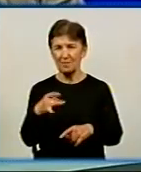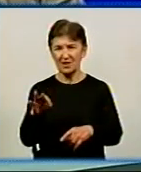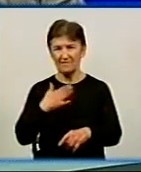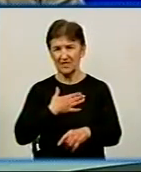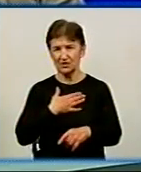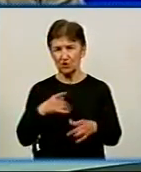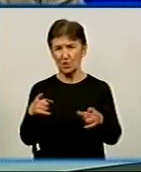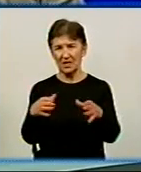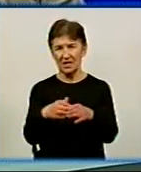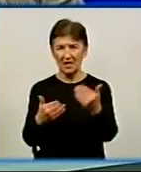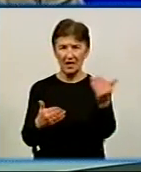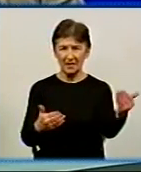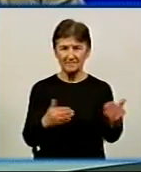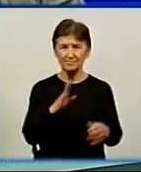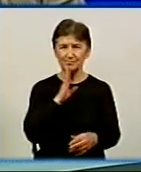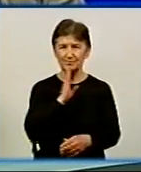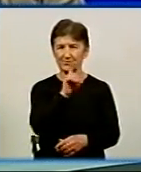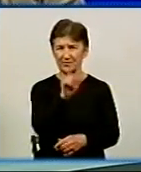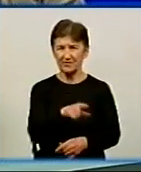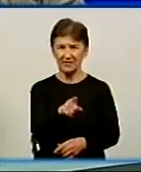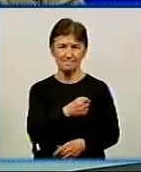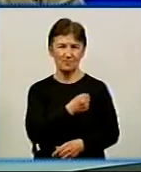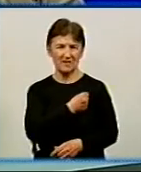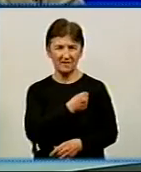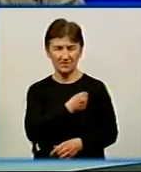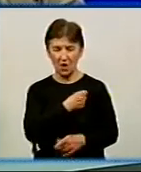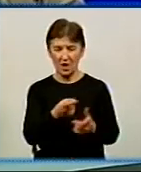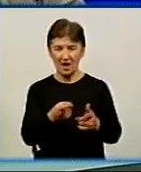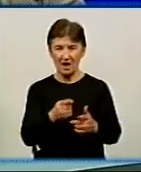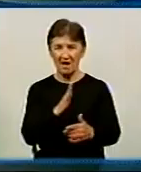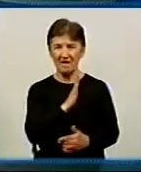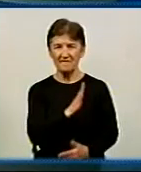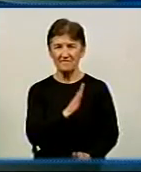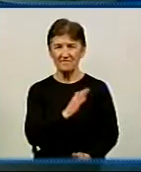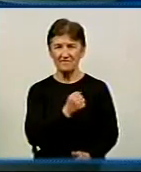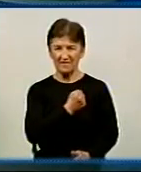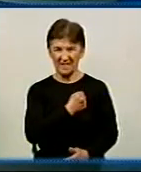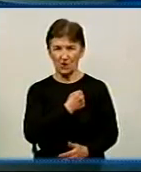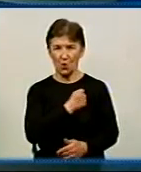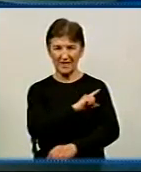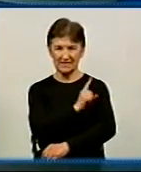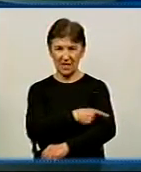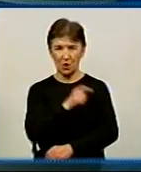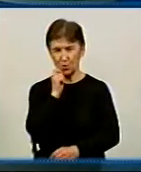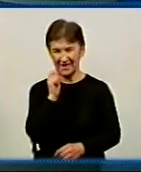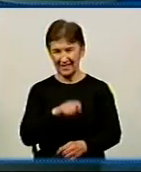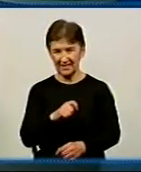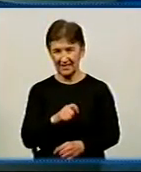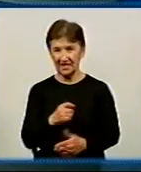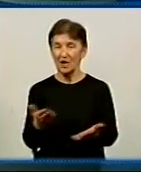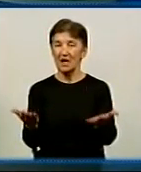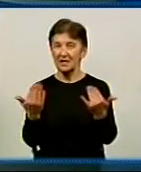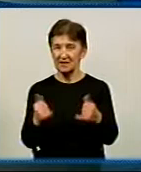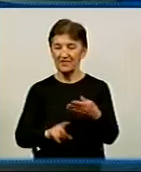вам. І Людмила Айсін, військовий капелан Збройних сил України. Теж з нами. Добрий вечір. Добрий вечір. Давайте